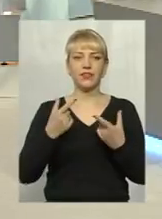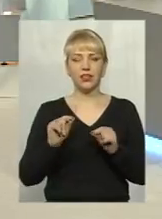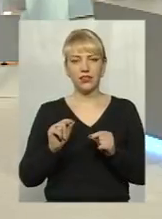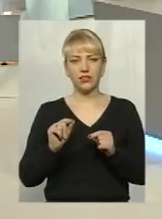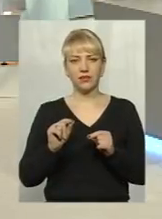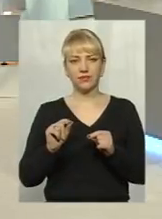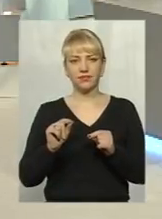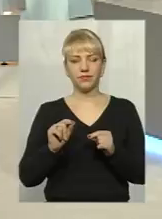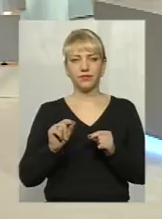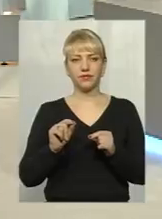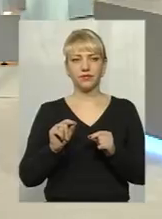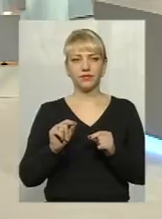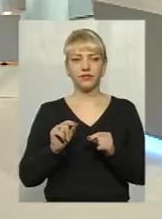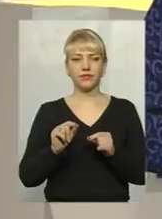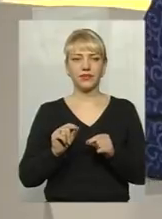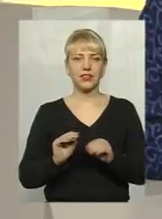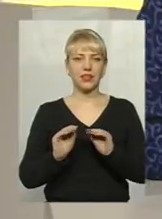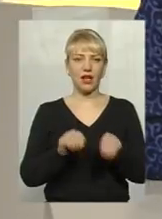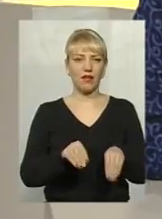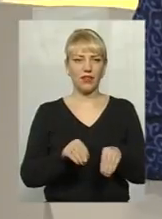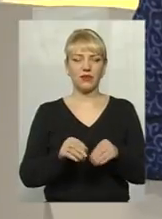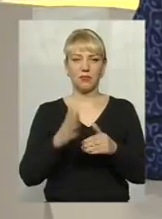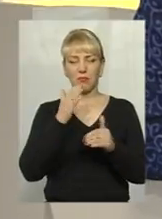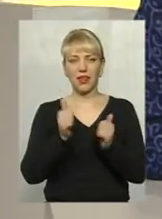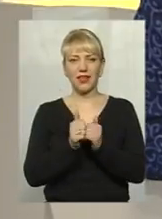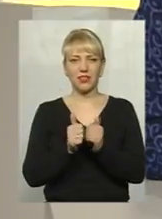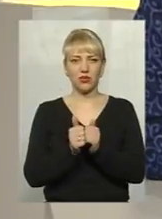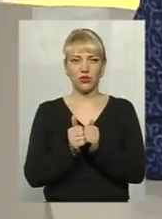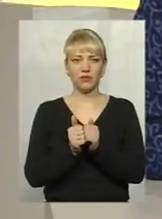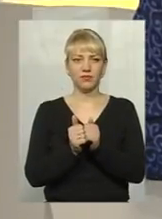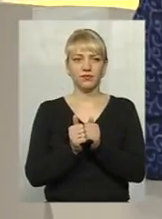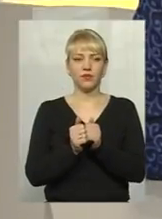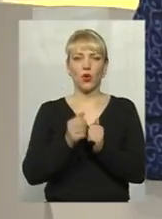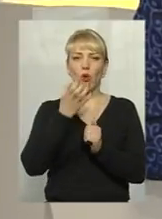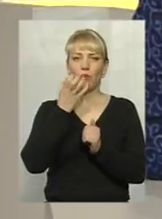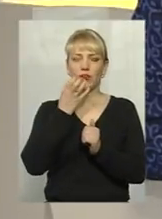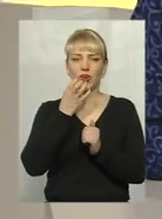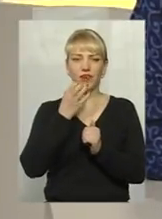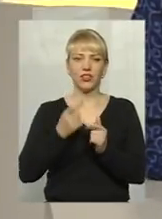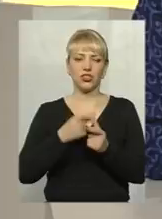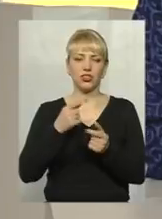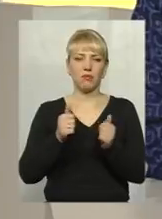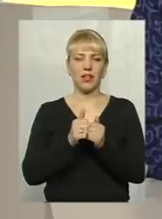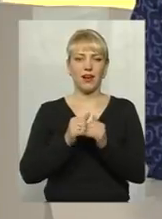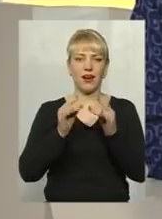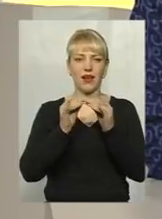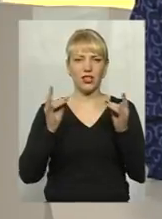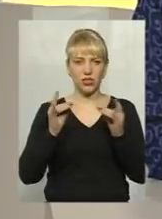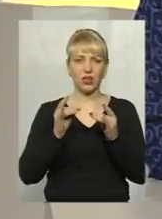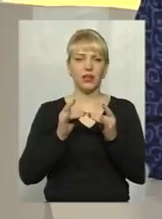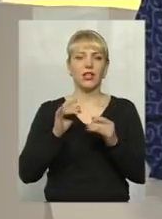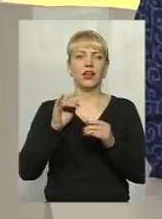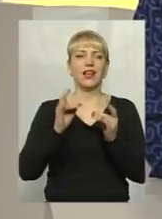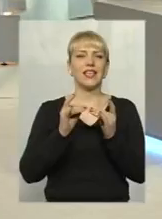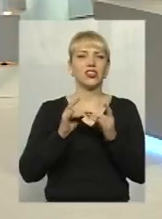або ж ставлять дуже близько той обігрівач, чи то біля ліжка, чи то